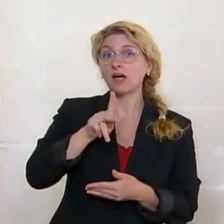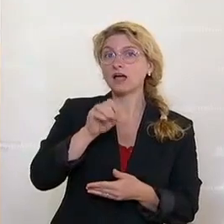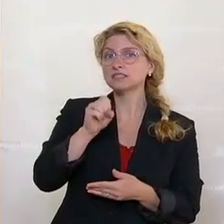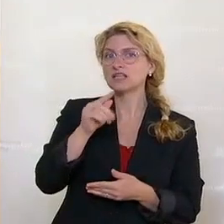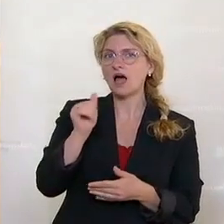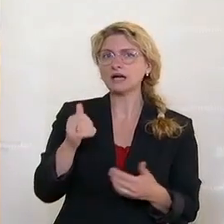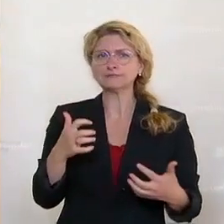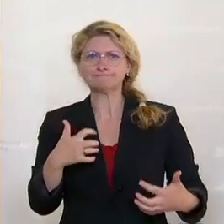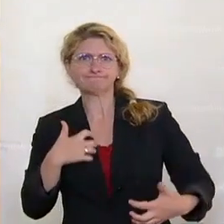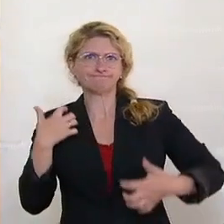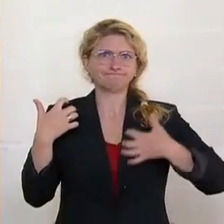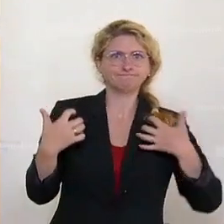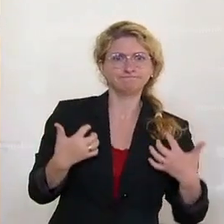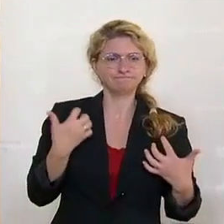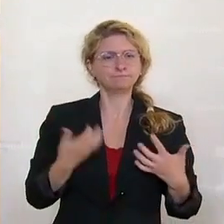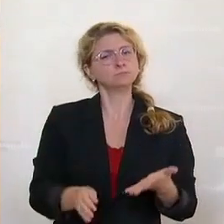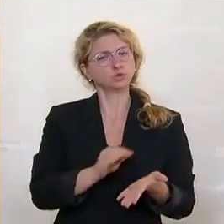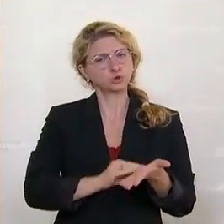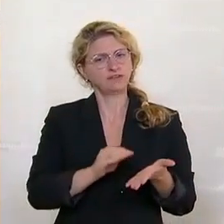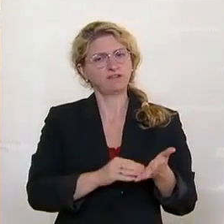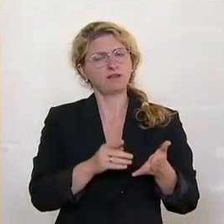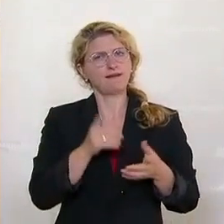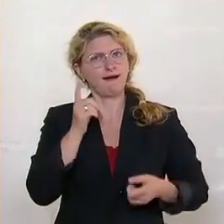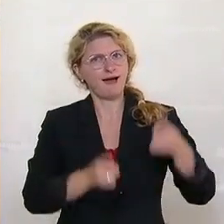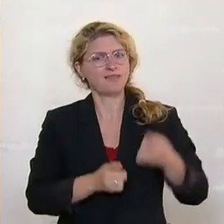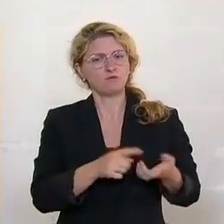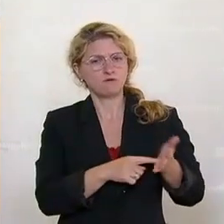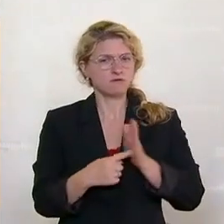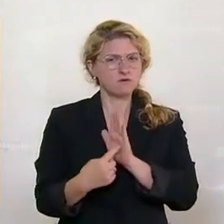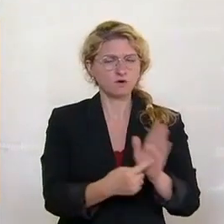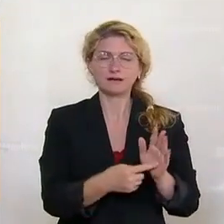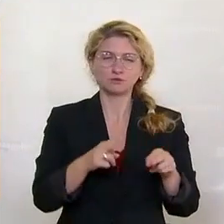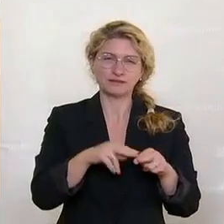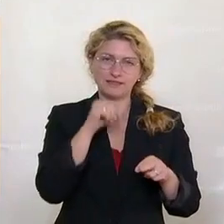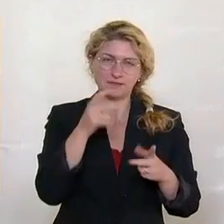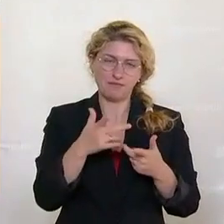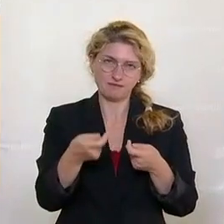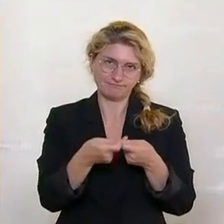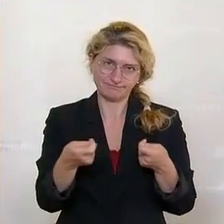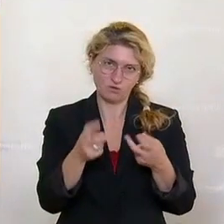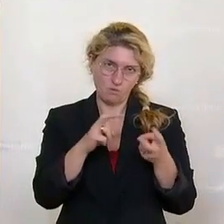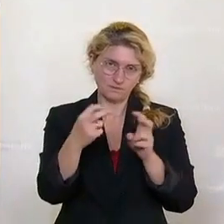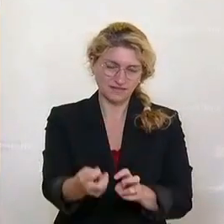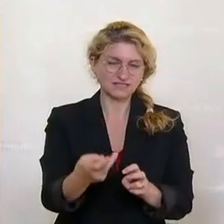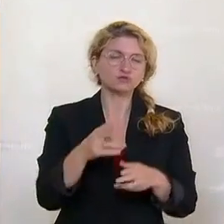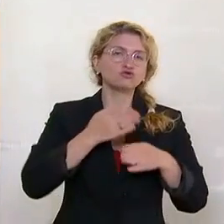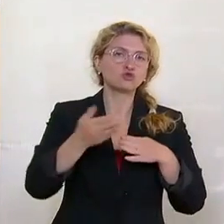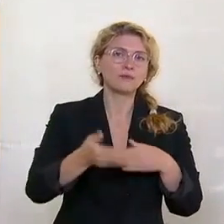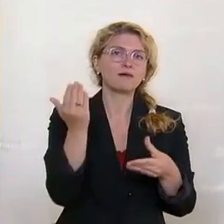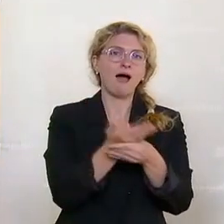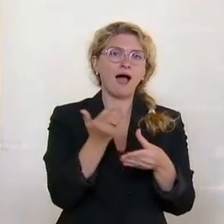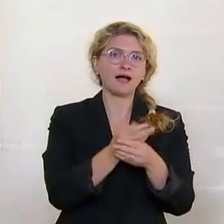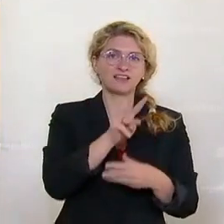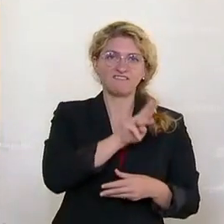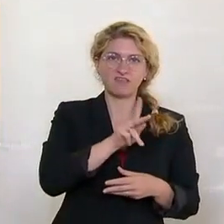unwirsch und gibt eine schriftliche Anordnung heraus, die aber nicht mehr zum Vollzug kommt, denn es ist zu spät. Der Akt wird der WK-StA entzogen